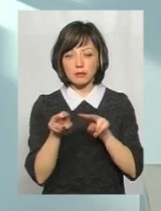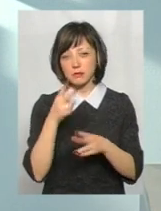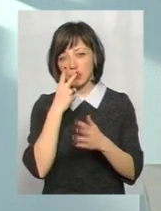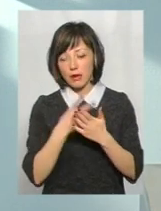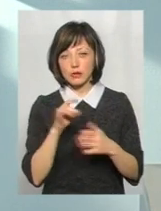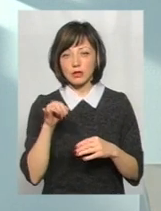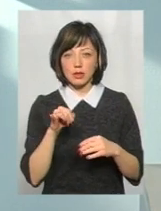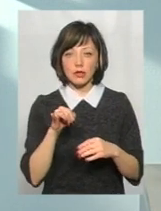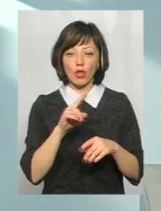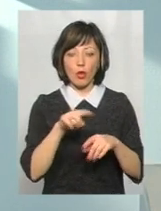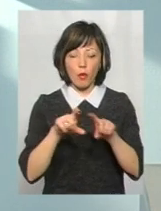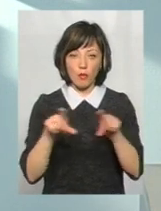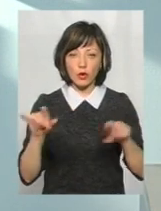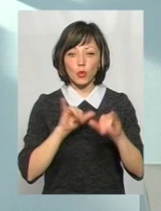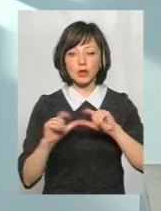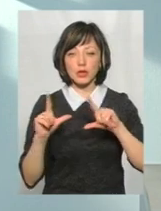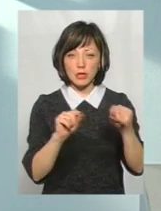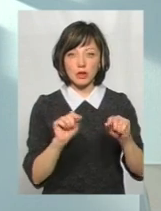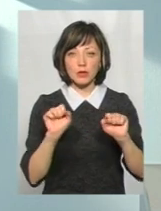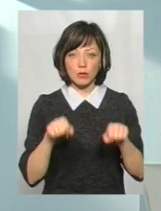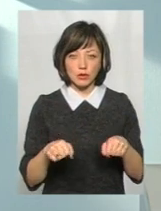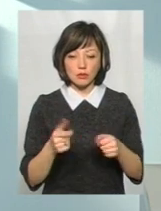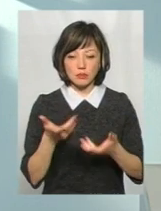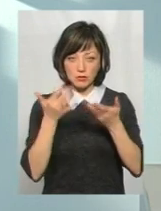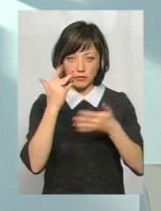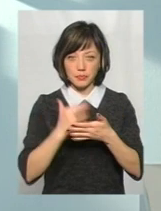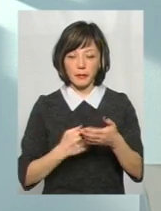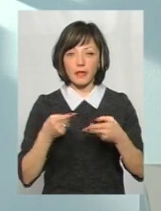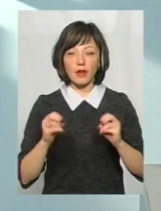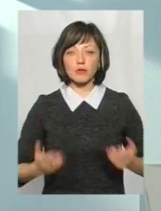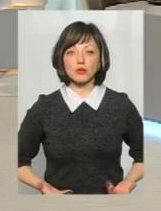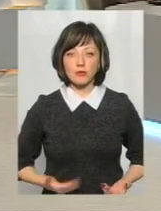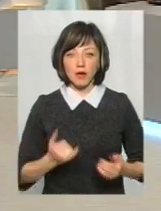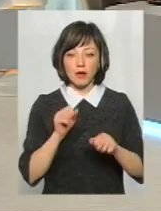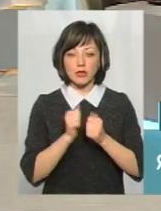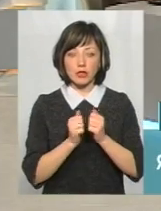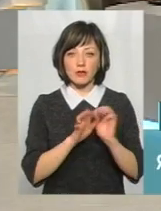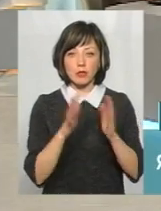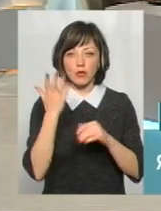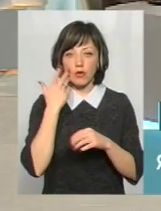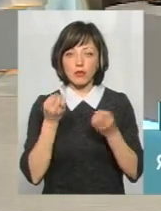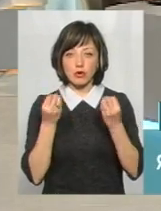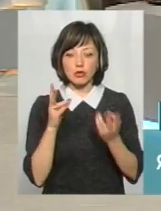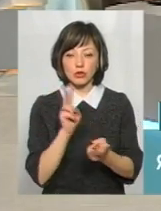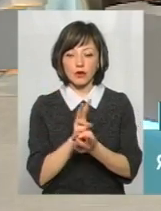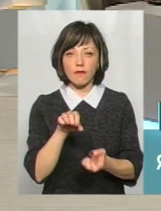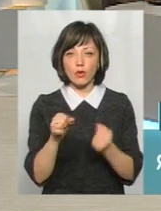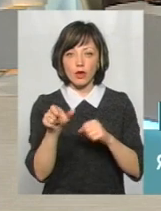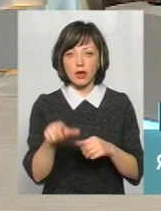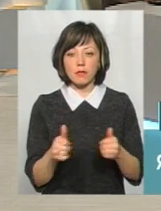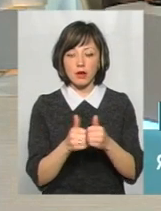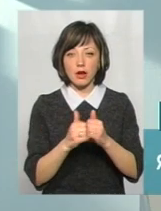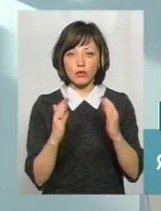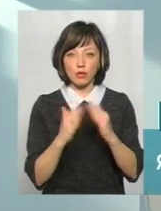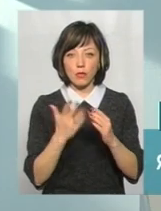бачать і номери автомобіля, і куди він їде, і ми вже піднімаємо базу, дивимося, де він переживає. І неподинокі випадки, коли ми просто зустрічаємо водія вже біля його